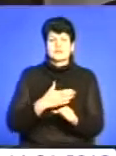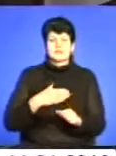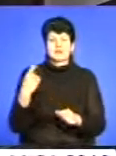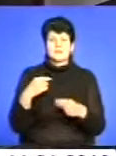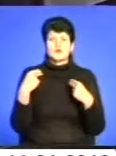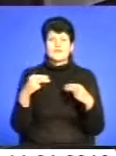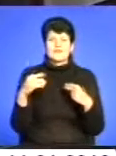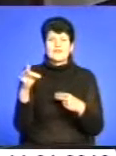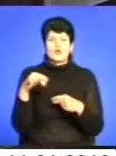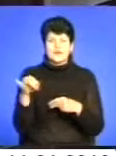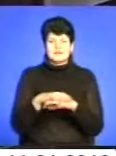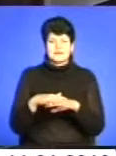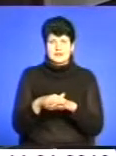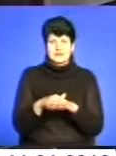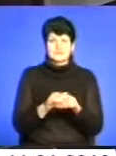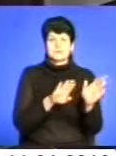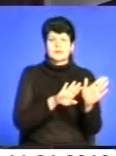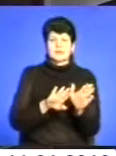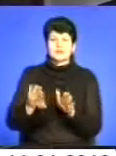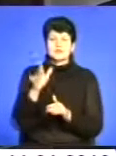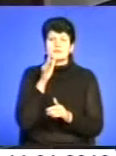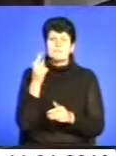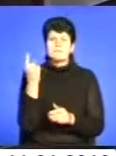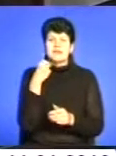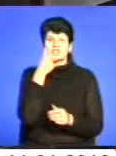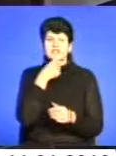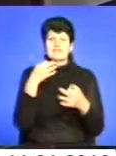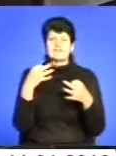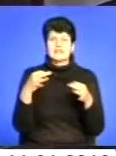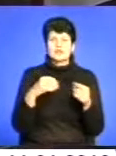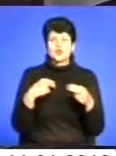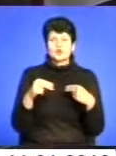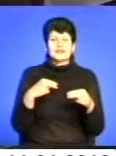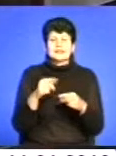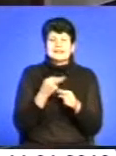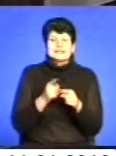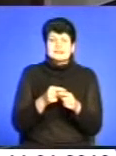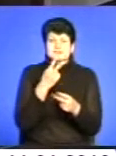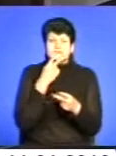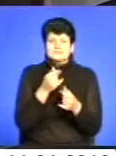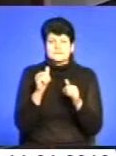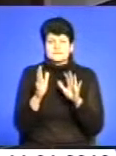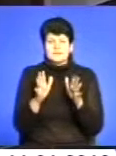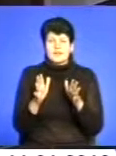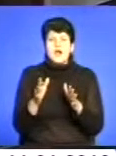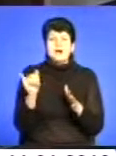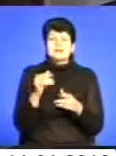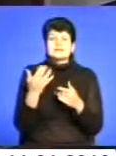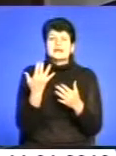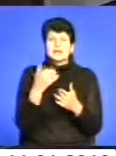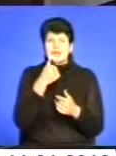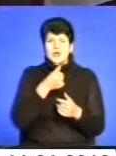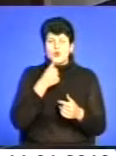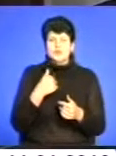ринках. З плином часу в перший рік вільної торгівлі це проявляється не так яскраво, але за декілька років наш